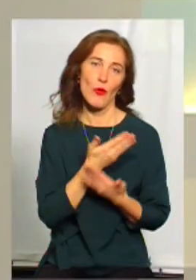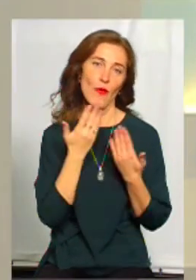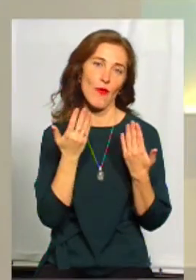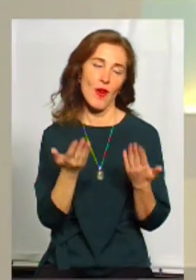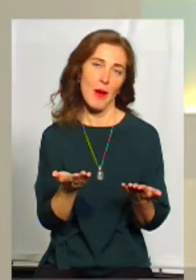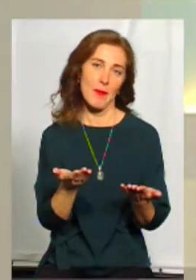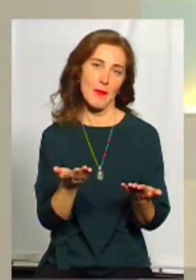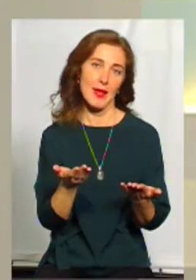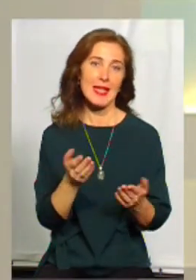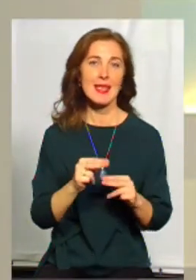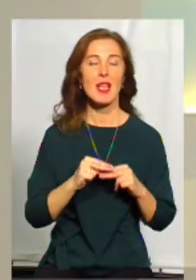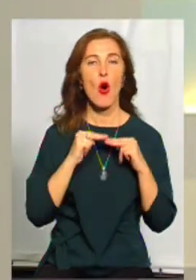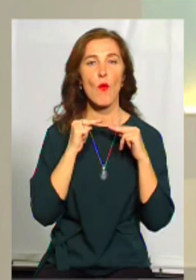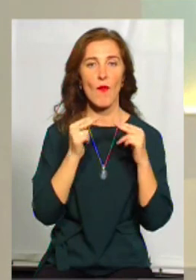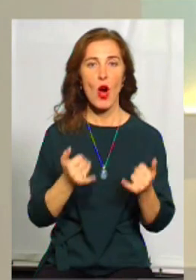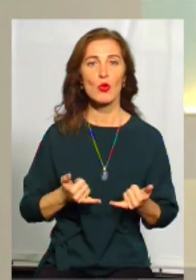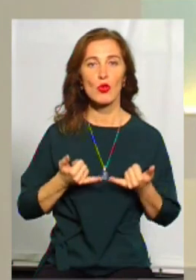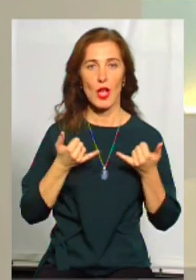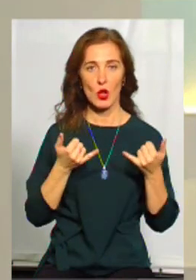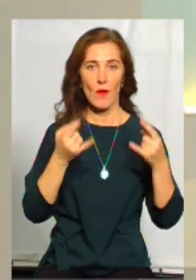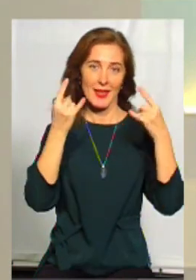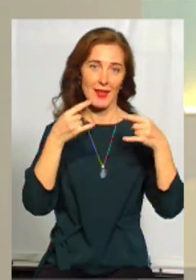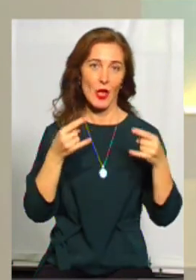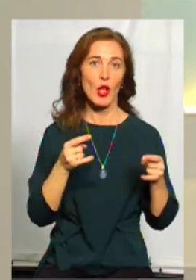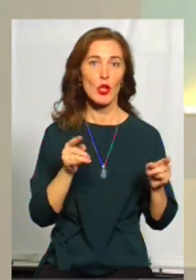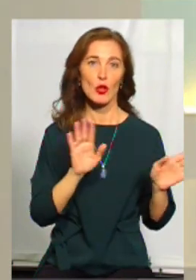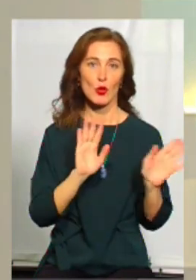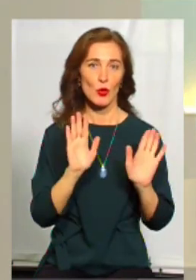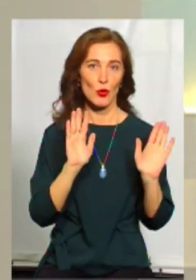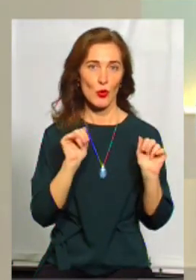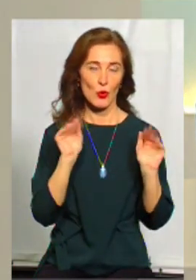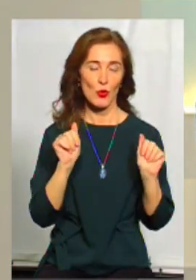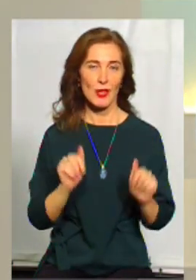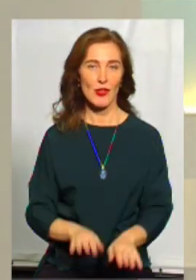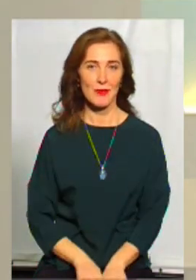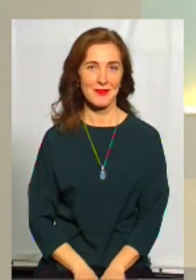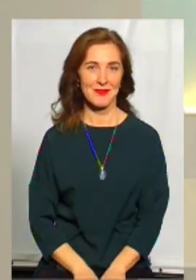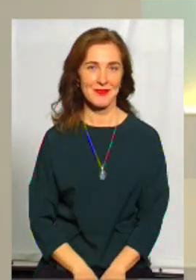за увагу, шановні телеглядачі. І до зустрічі у наступній темі дня.